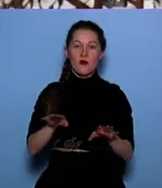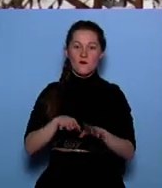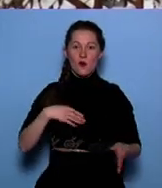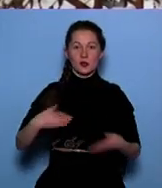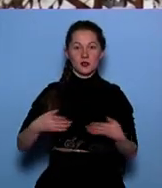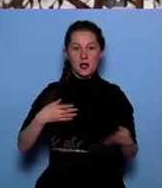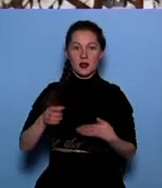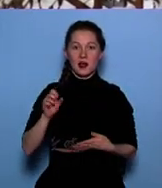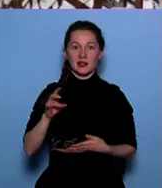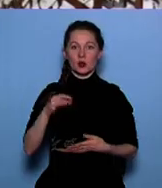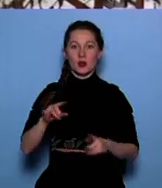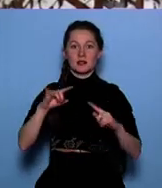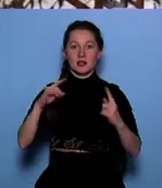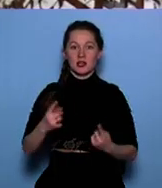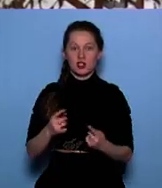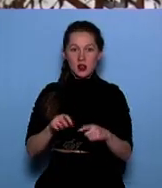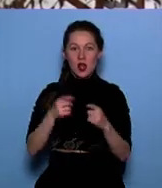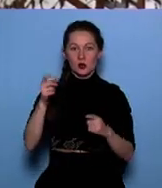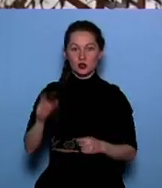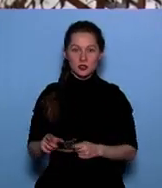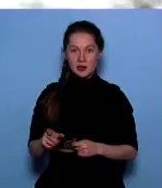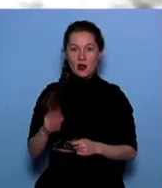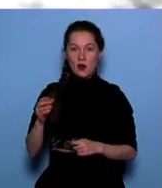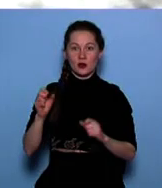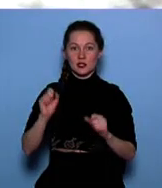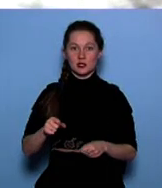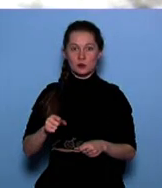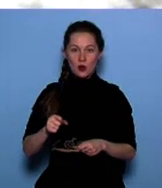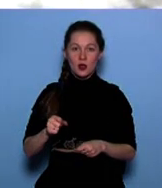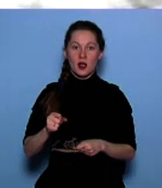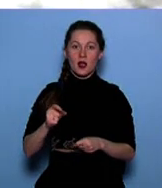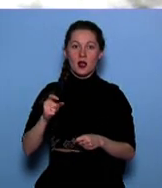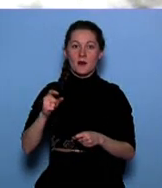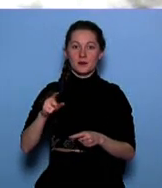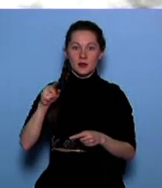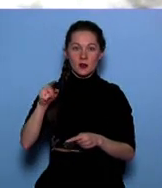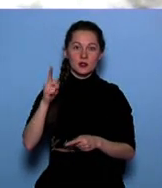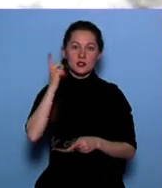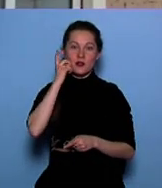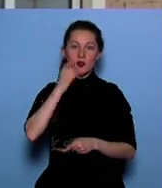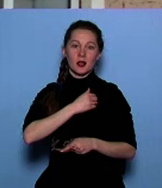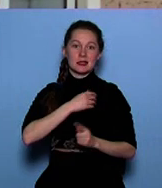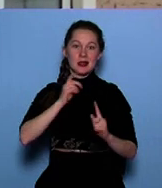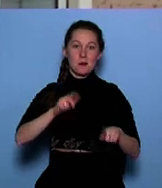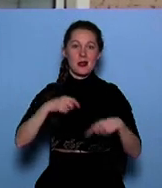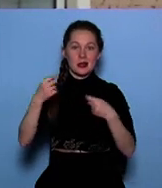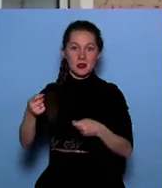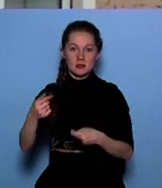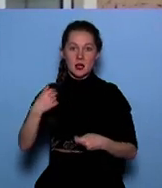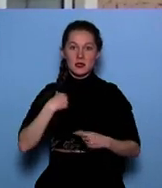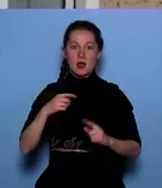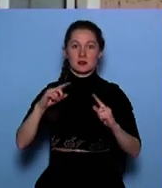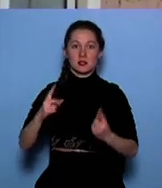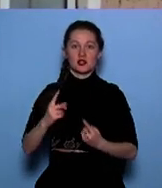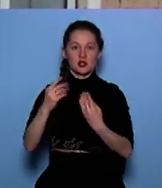Анатолий Кузнецов задержал нарушителя. Тогда он смог пресечь незаконную передачу осужденным сотового телефона. Настиг и задержал. Потом